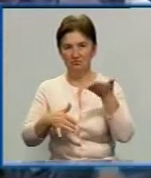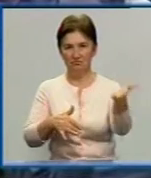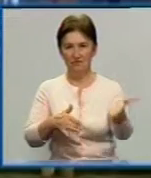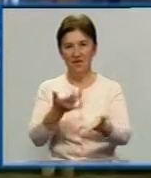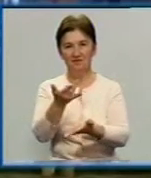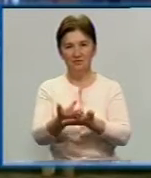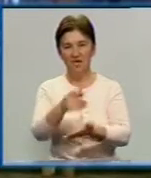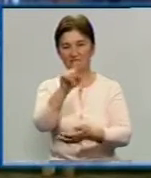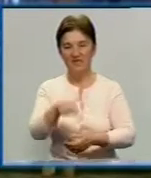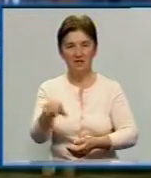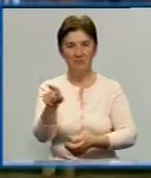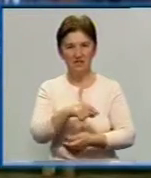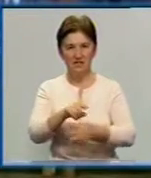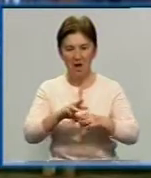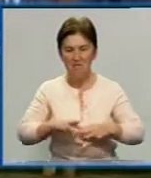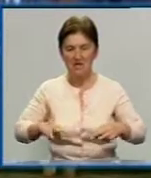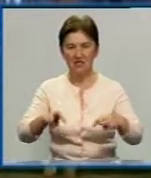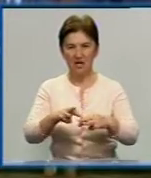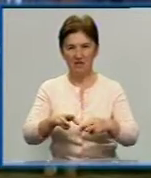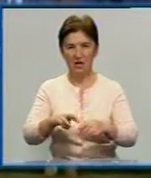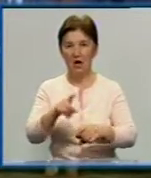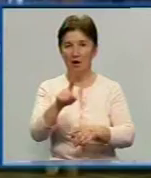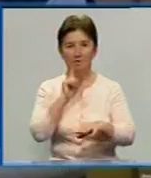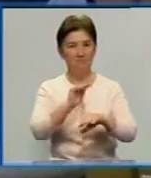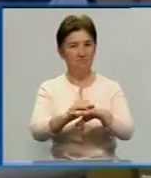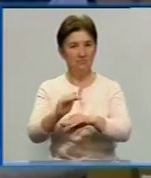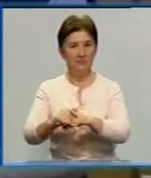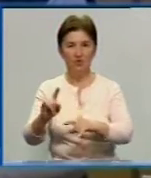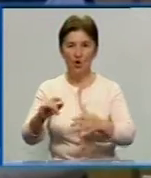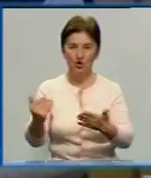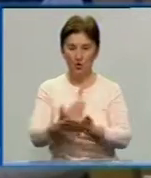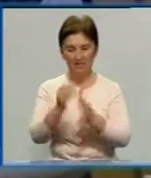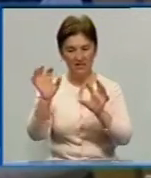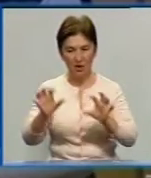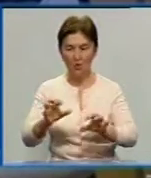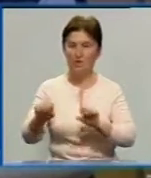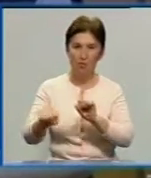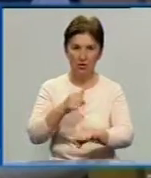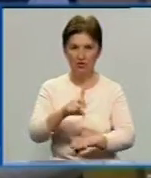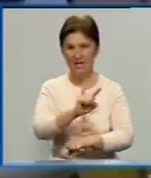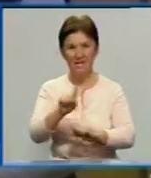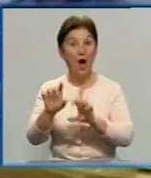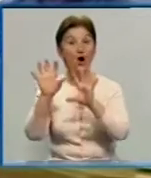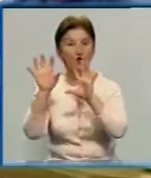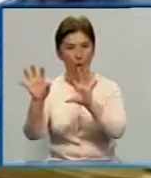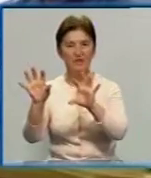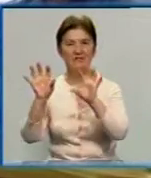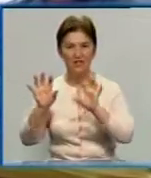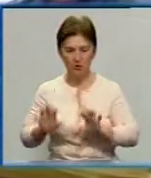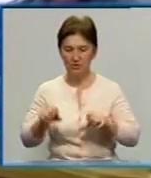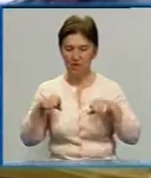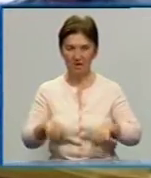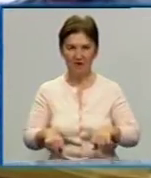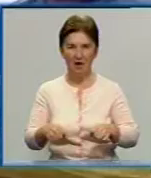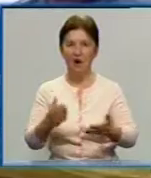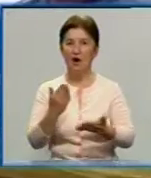вимогою відмінити міністерські розпорядження. Свої дії аргументують тим, що новоприйняті закони порушують їх конституційні права. Подібні методи